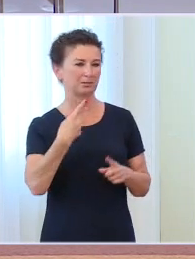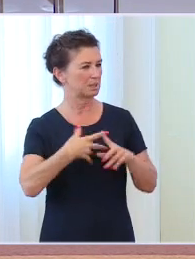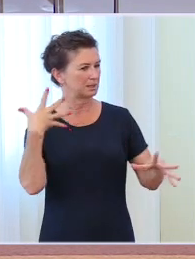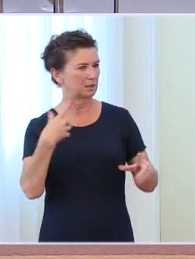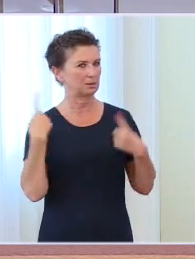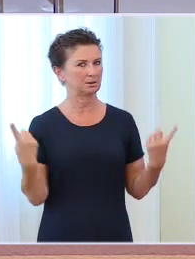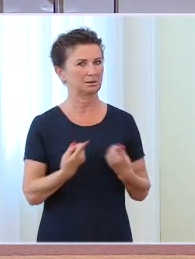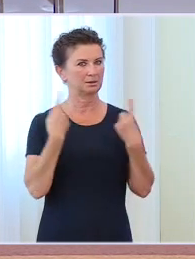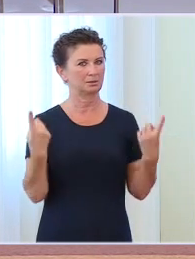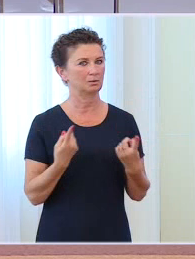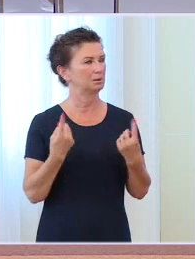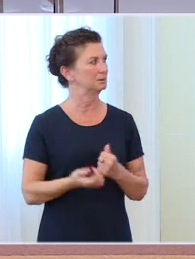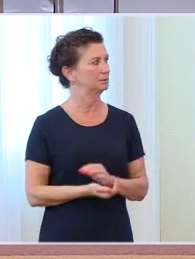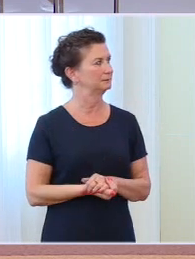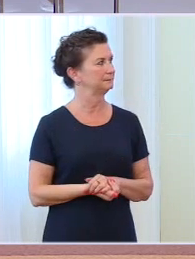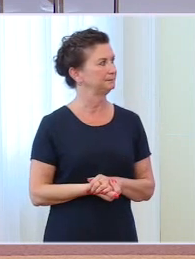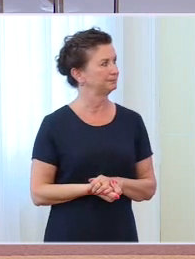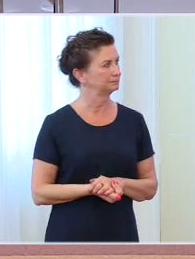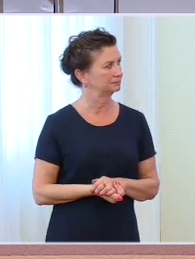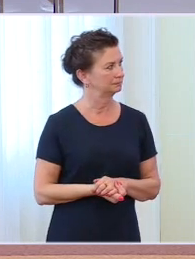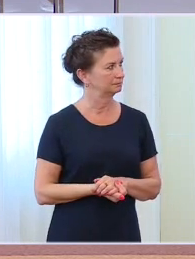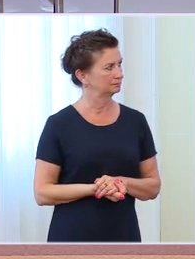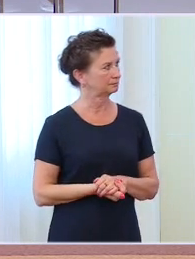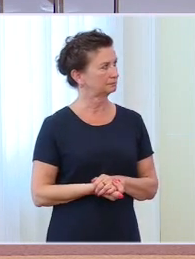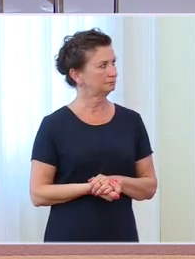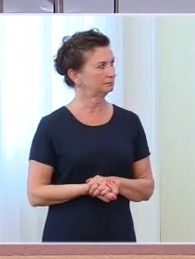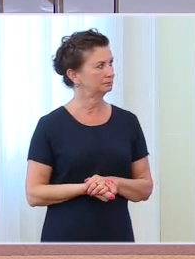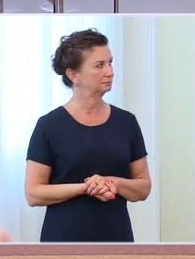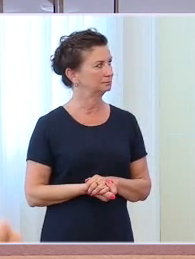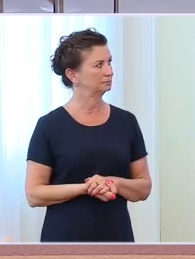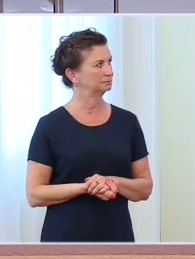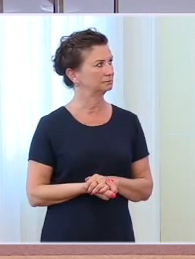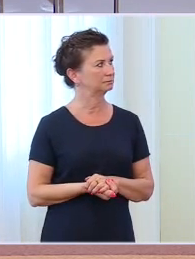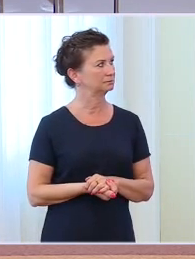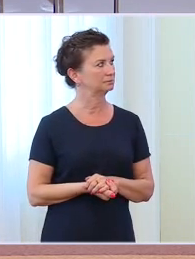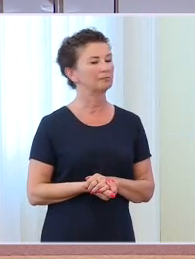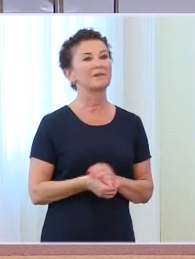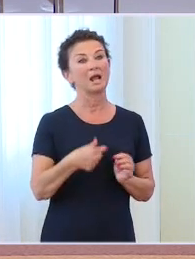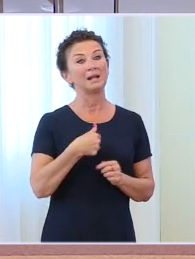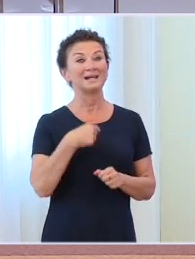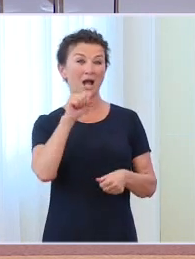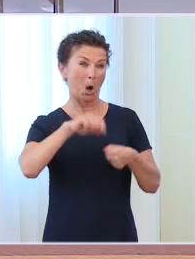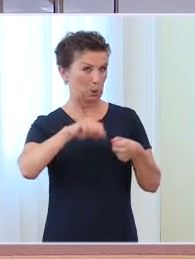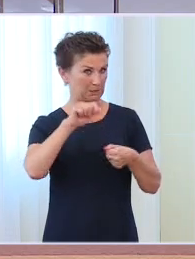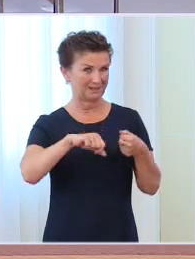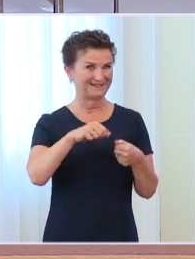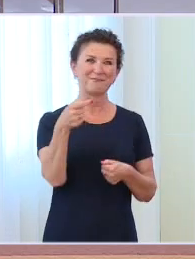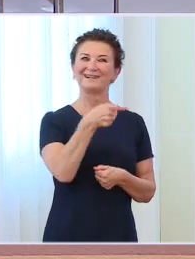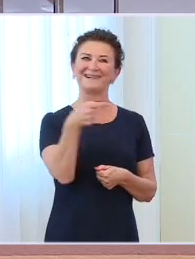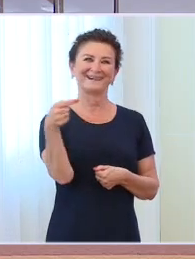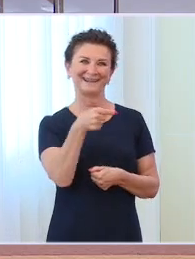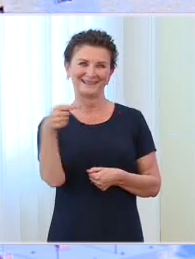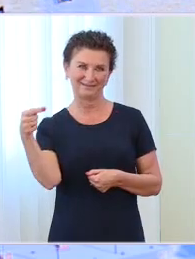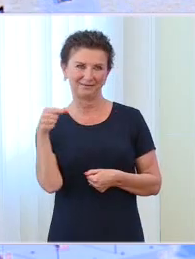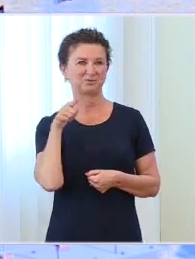cywili na wschodzie Ukrainy. Mogę to go powiedzieć. Negatywnie oceniam ten komentarz, bo